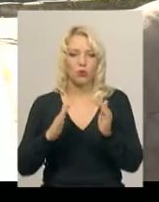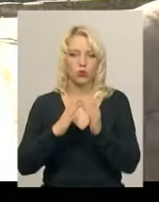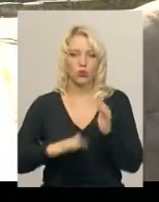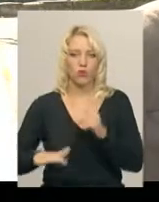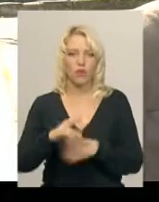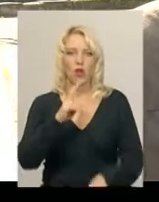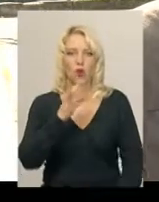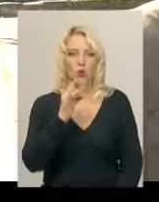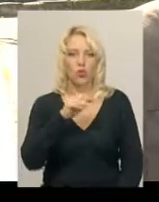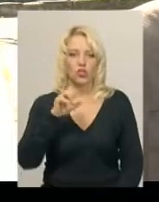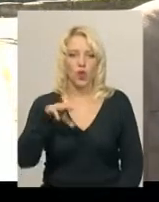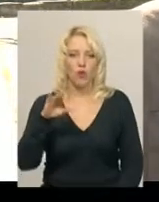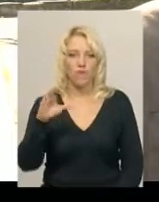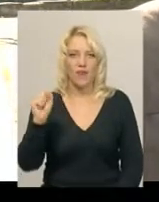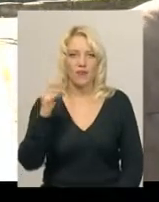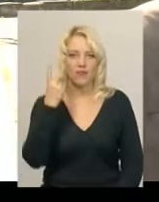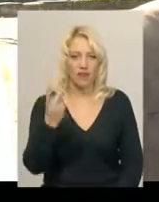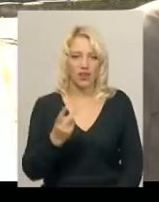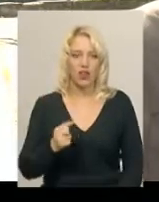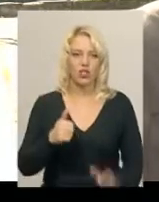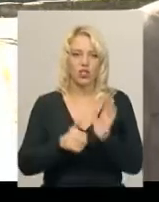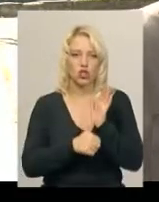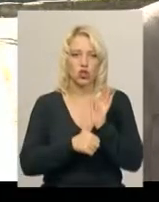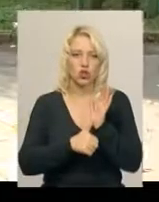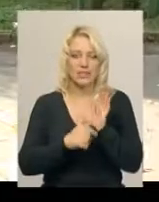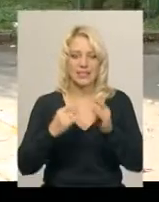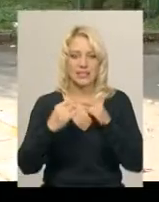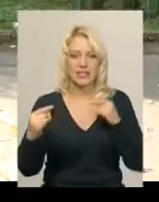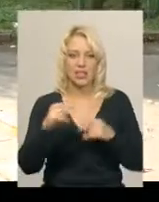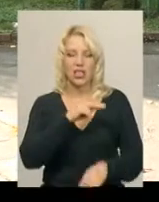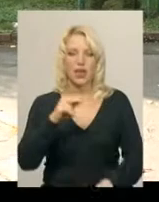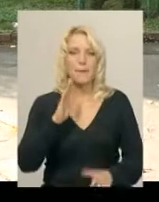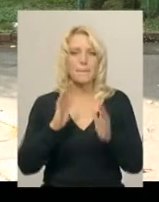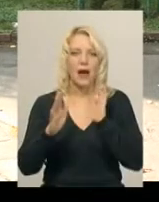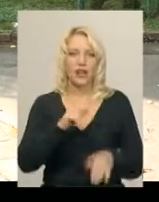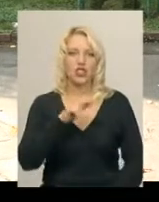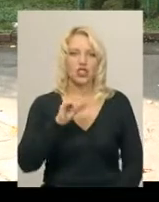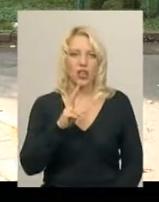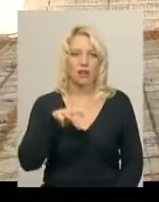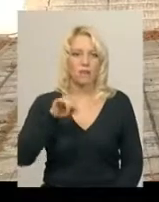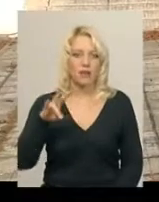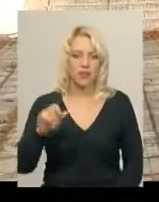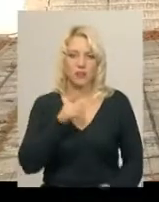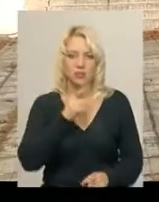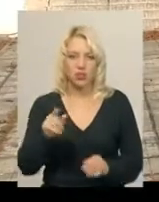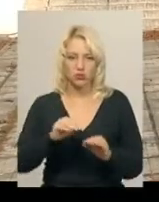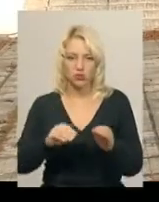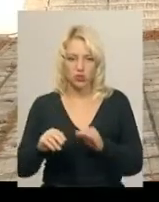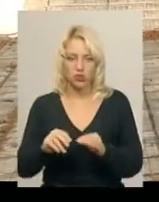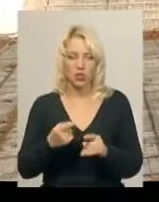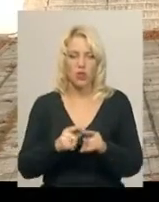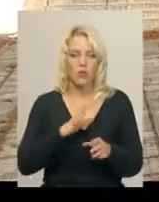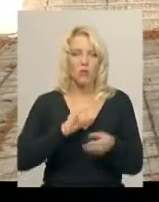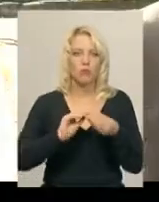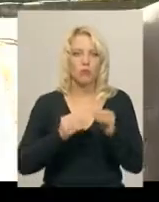Курчатова-2 і це шостий стіл в парку імені Чекмана. Під час областування столів ремонтники стикнулися з проблемою під'їзду до